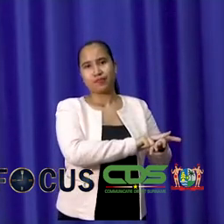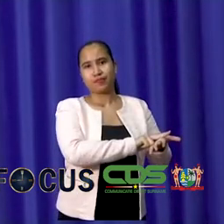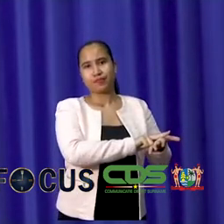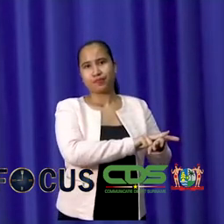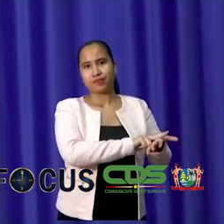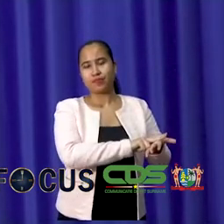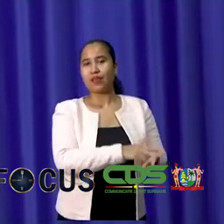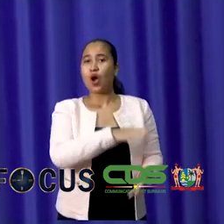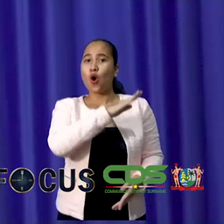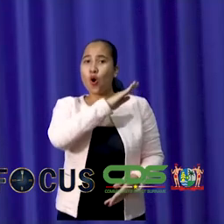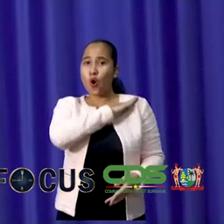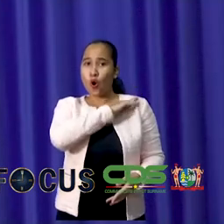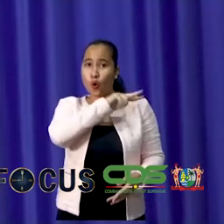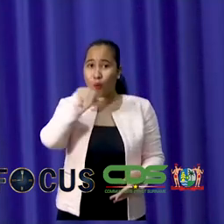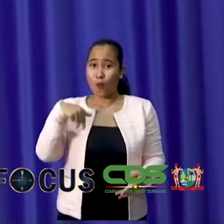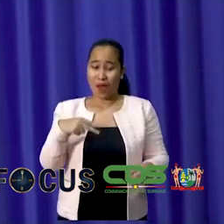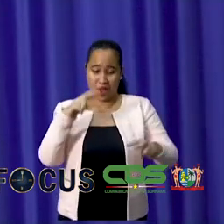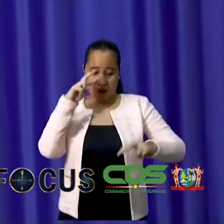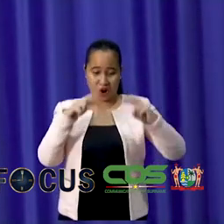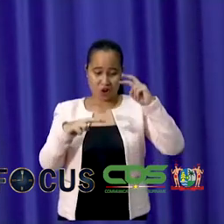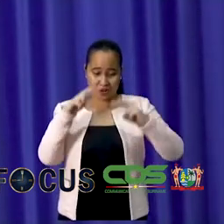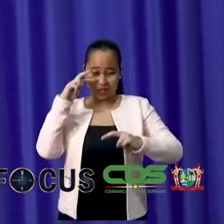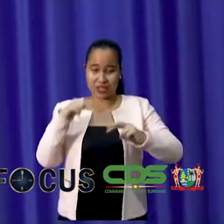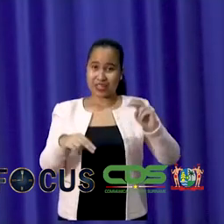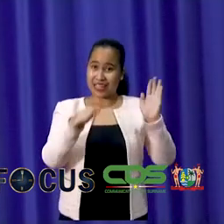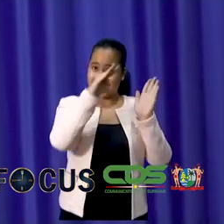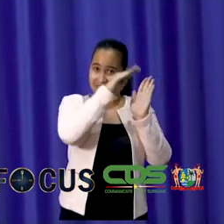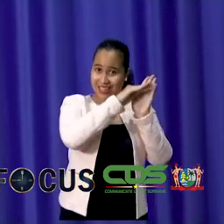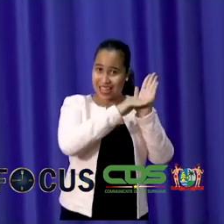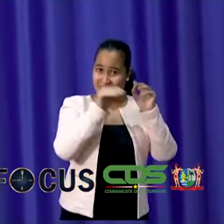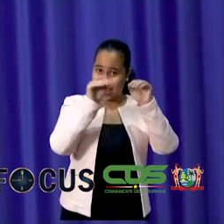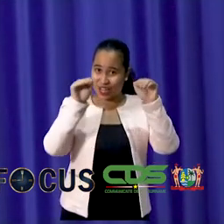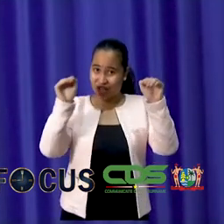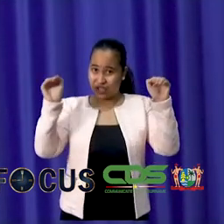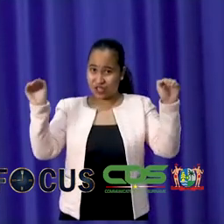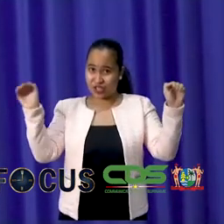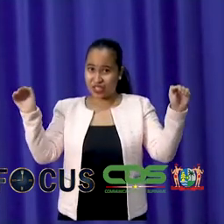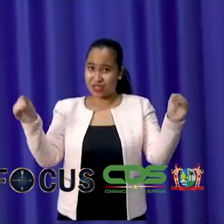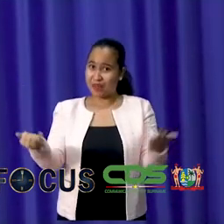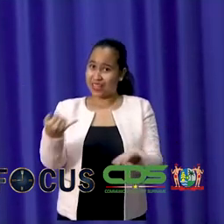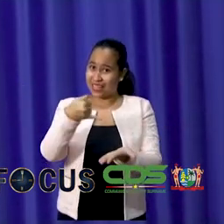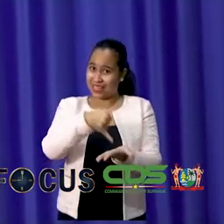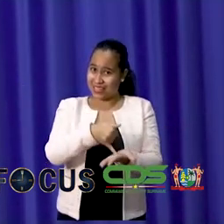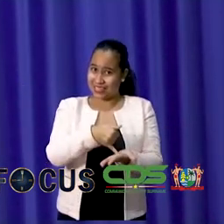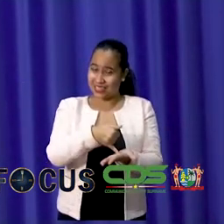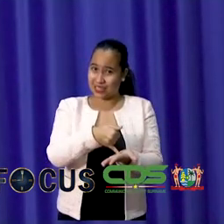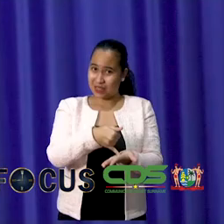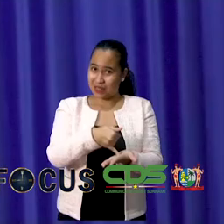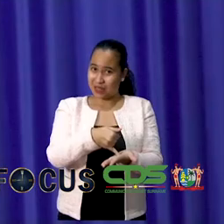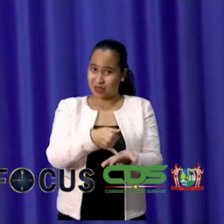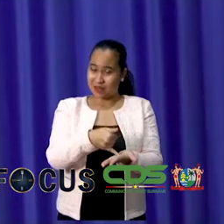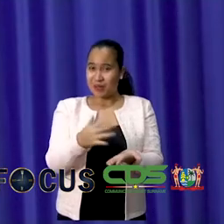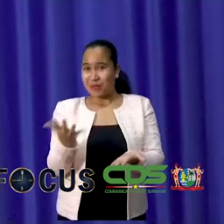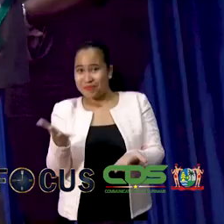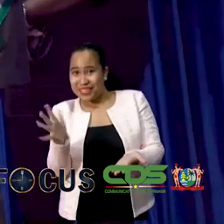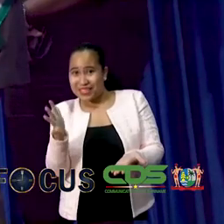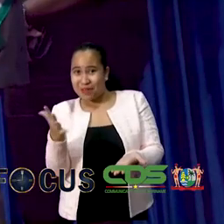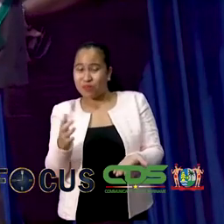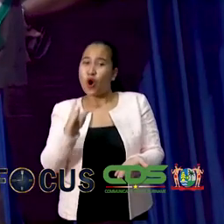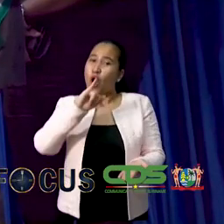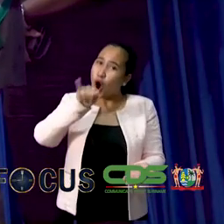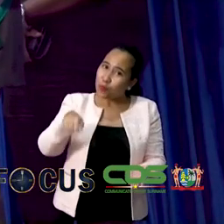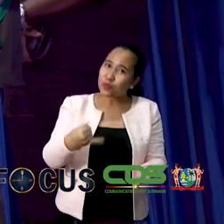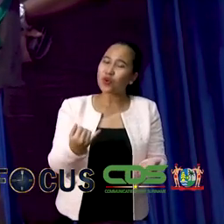Tegelijkertijd moeten we onderzoeken of de instructies betrokken bij het verkiezingsproces zullen moeten worden geherstructureerd.